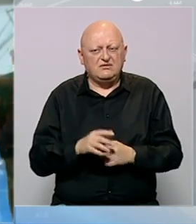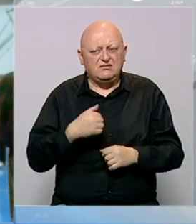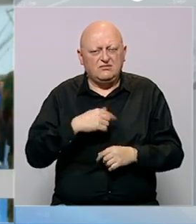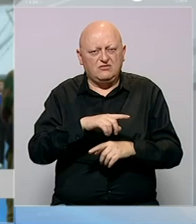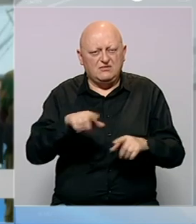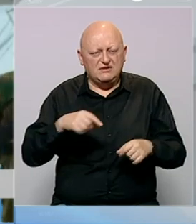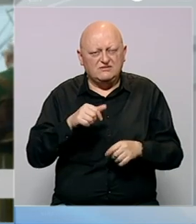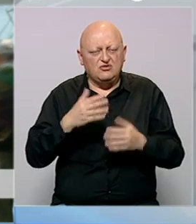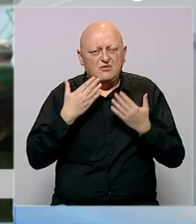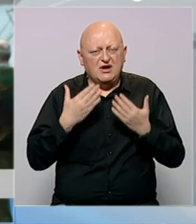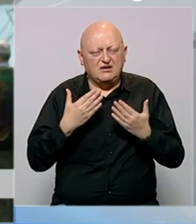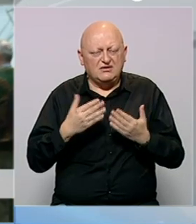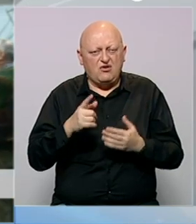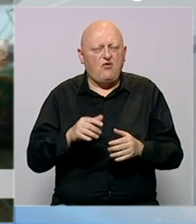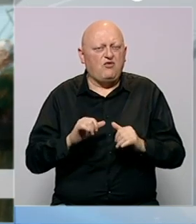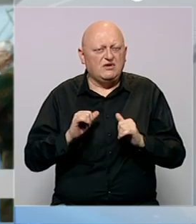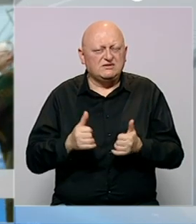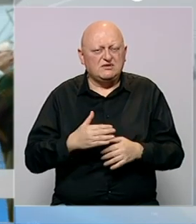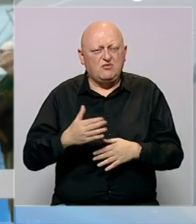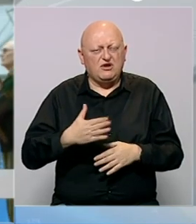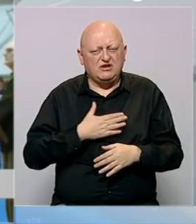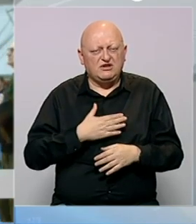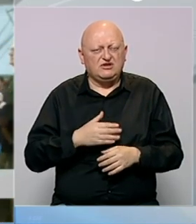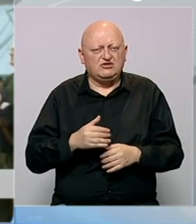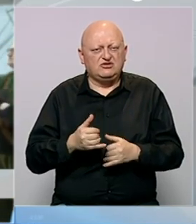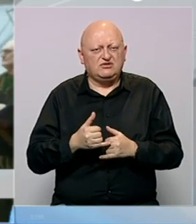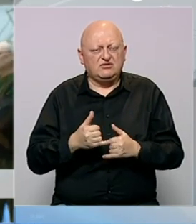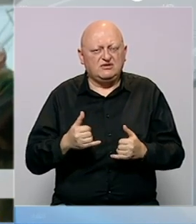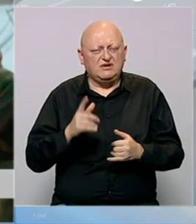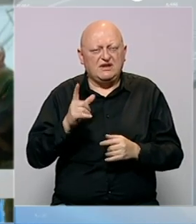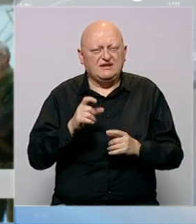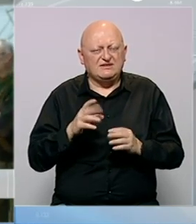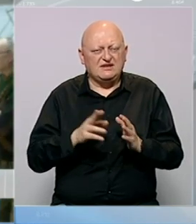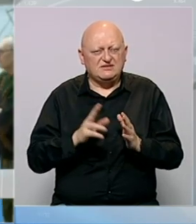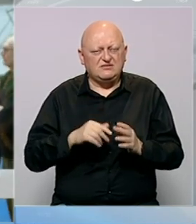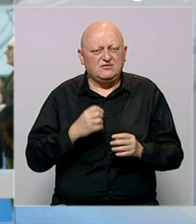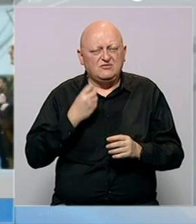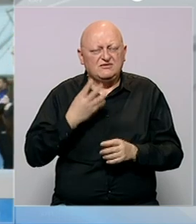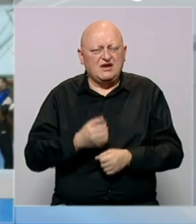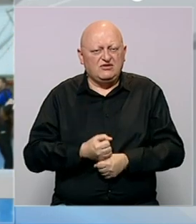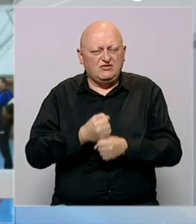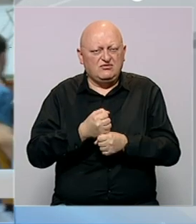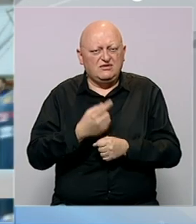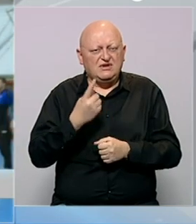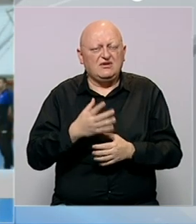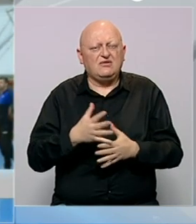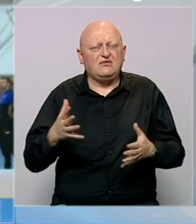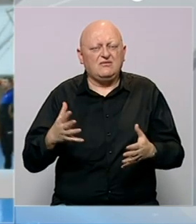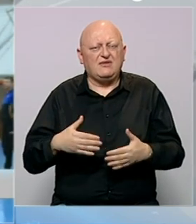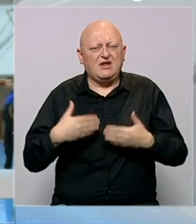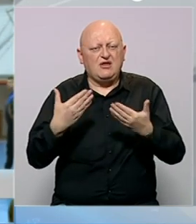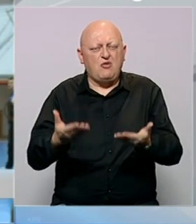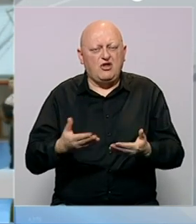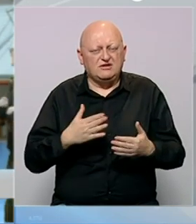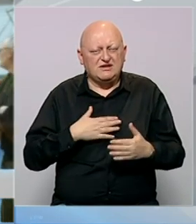svim ovim ljudima. Ovo je zaista, pored naše grada Cazina, u kojem Azor ima svakodnevnu podršku, jedan veliki poklon za